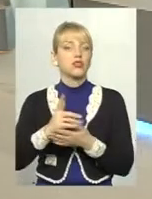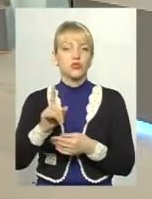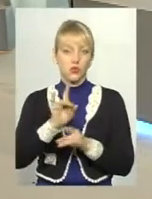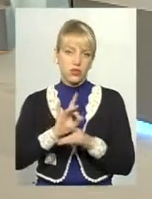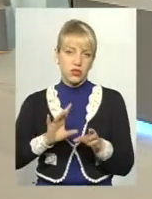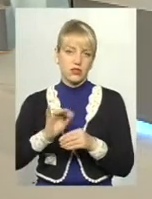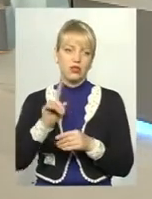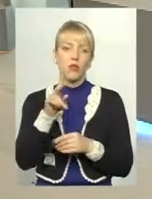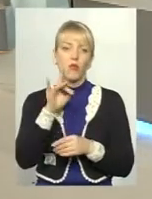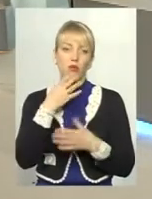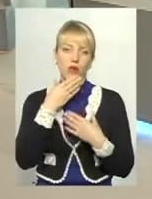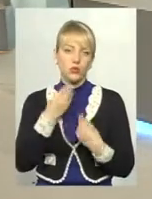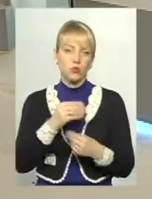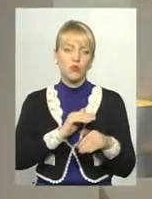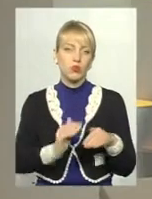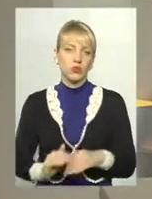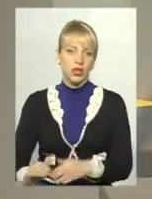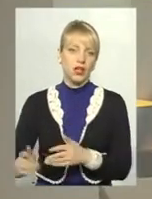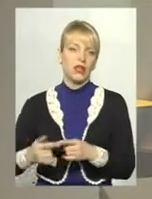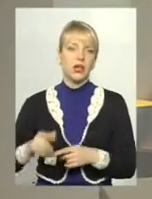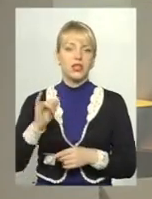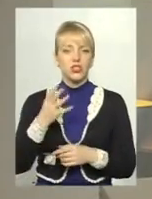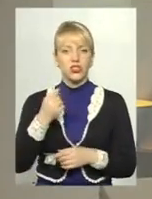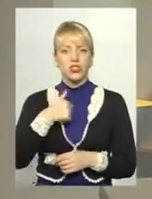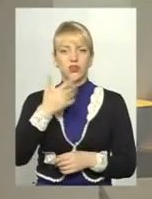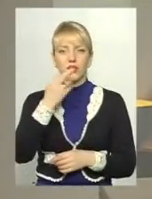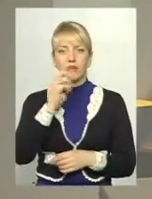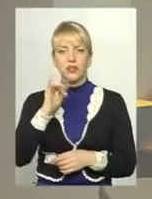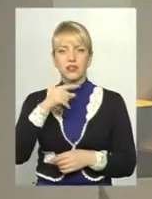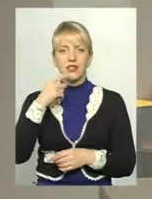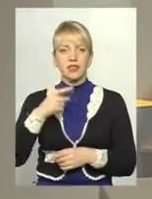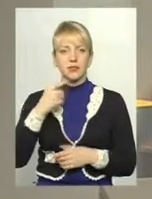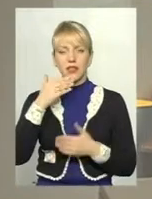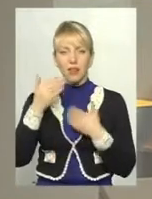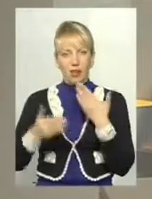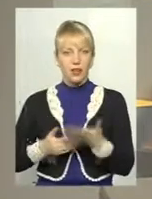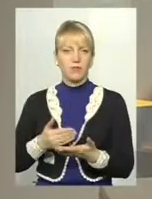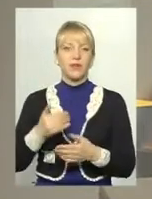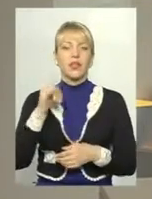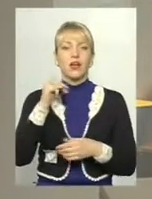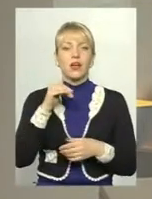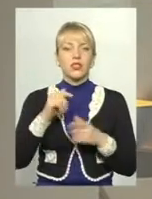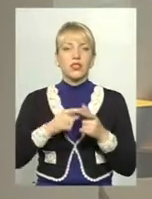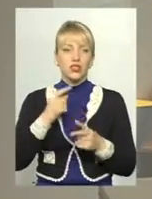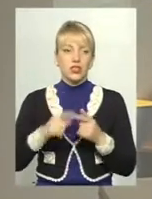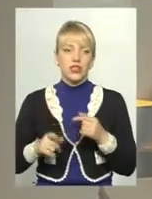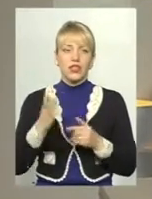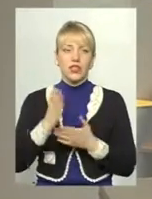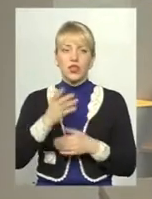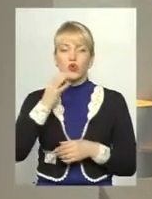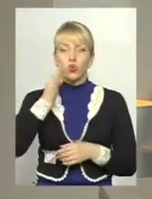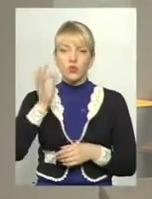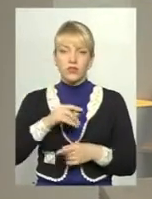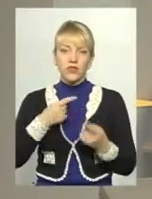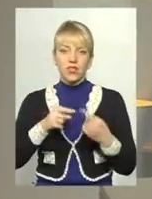Дякую, і хотілося б ще зразу у вас запитати, чи є досвід, ну, ви просто багато бачили, чи є досвід